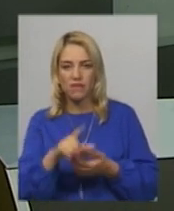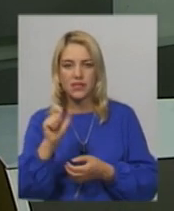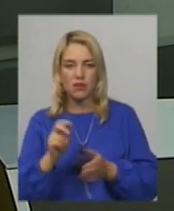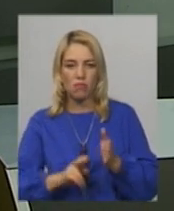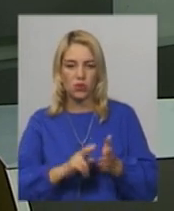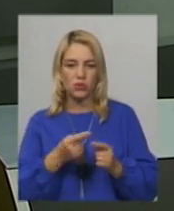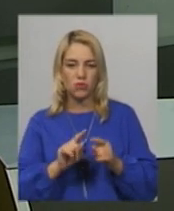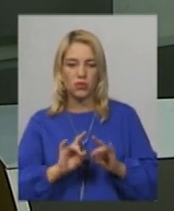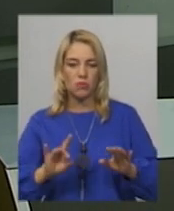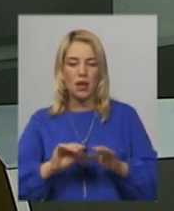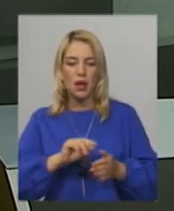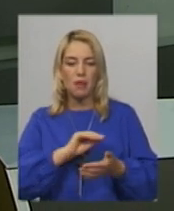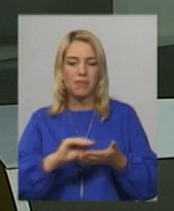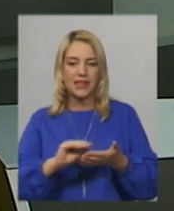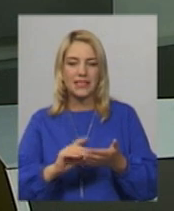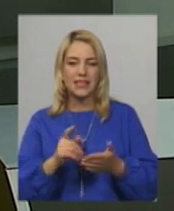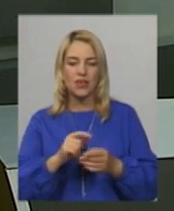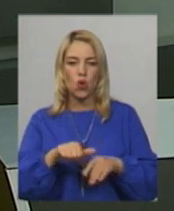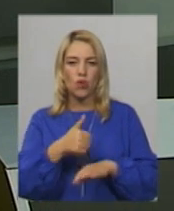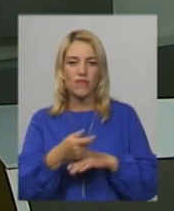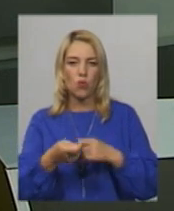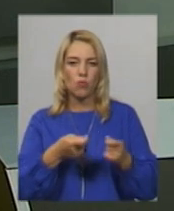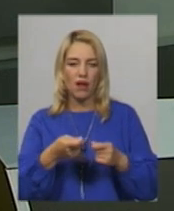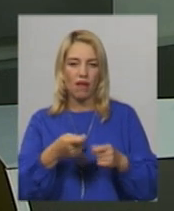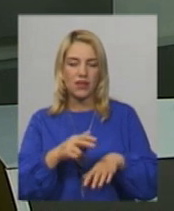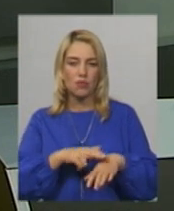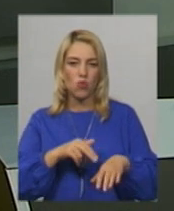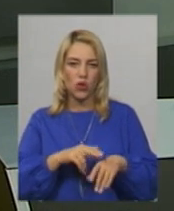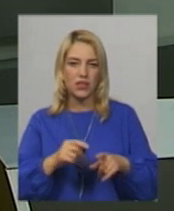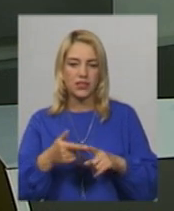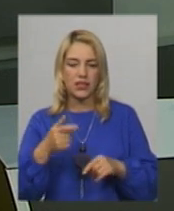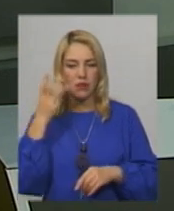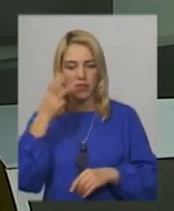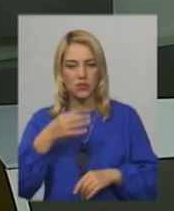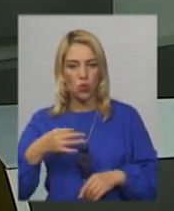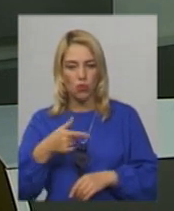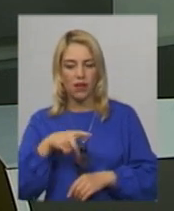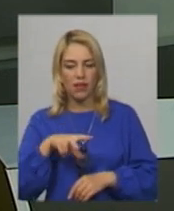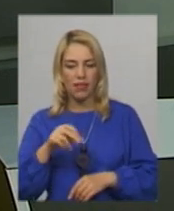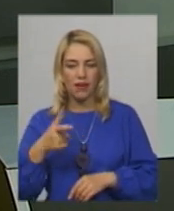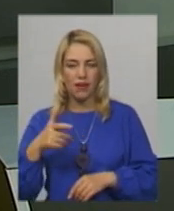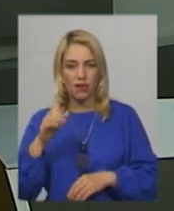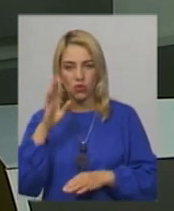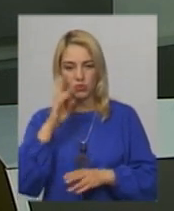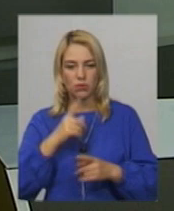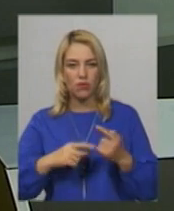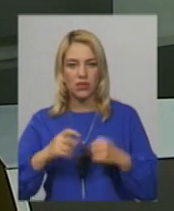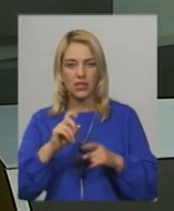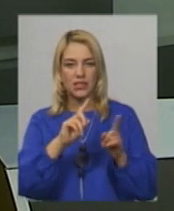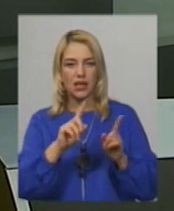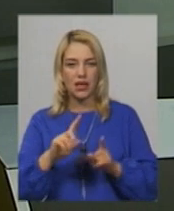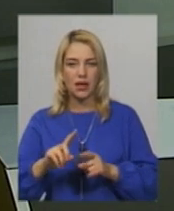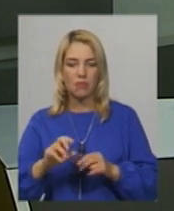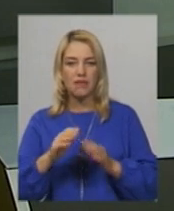прес-секретар головного управління Національної поліції в Хмельницькій області Інна Глега. За її словами, хлопець повертався з Карпат із